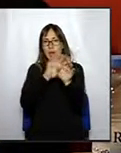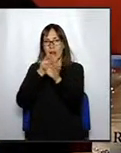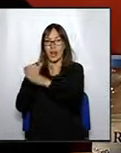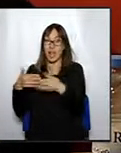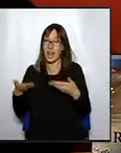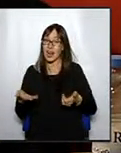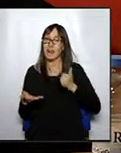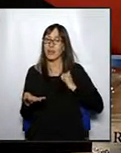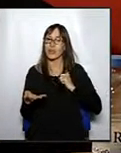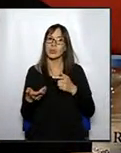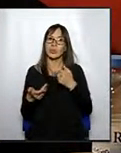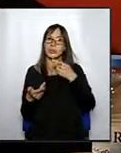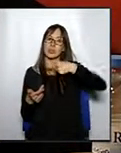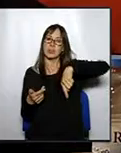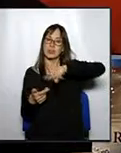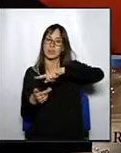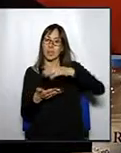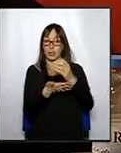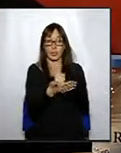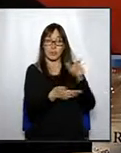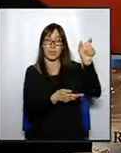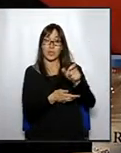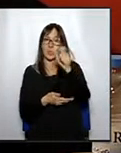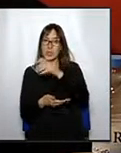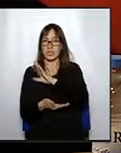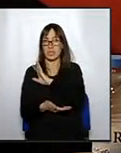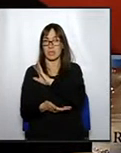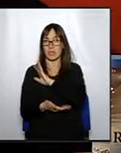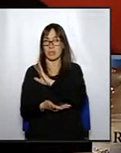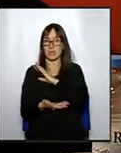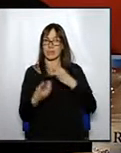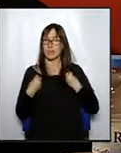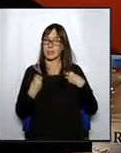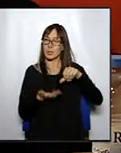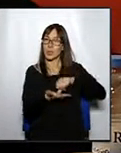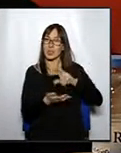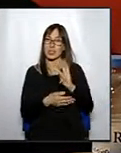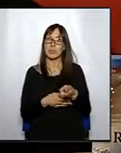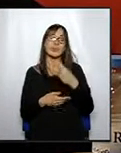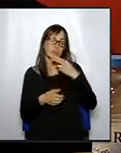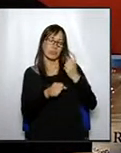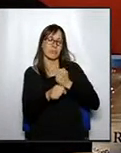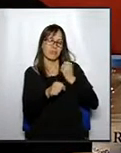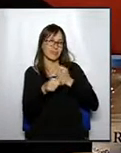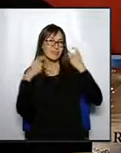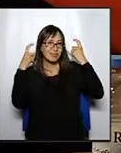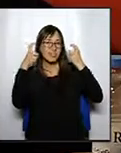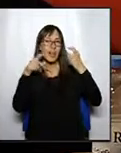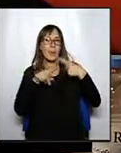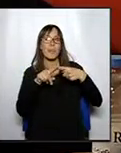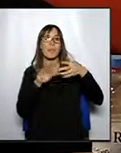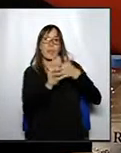aprofito, aprofito a dir-los a tots els ciutadans de Vic que, evidentment, nosaltres treballarem, treballarem, perquè si realment les,